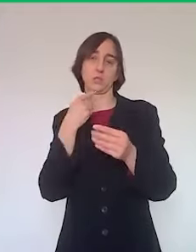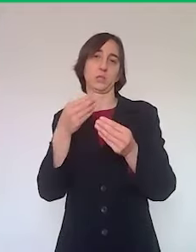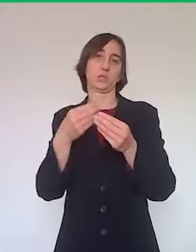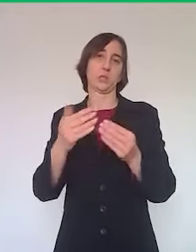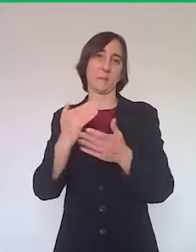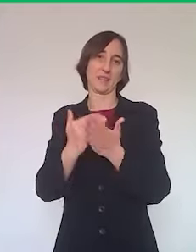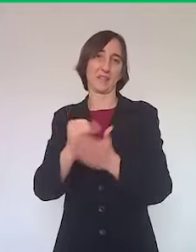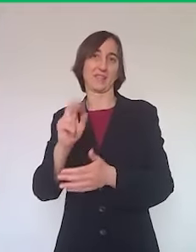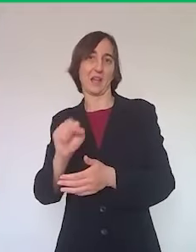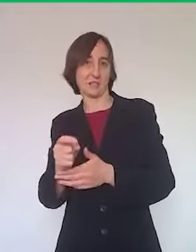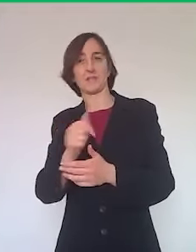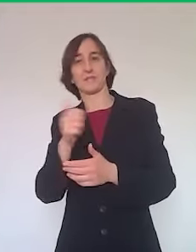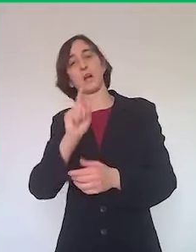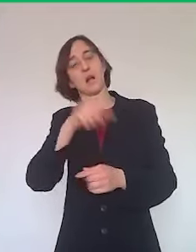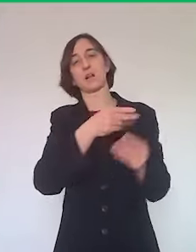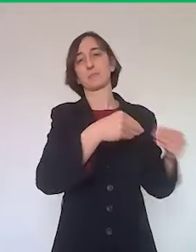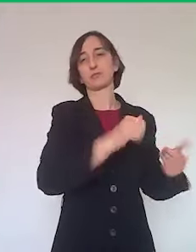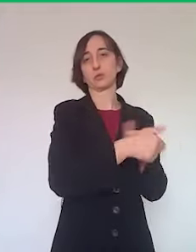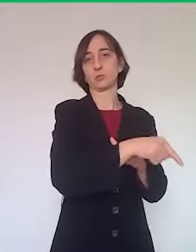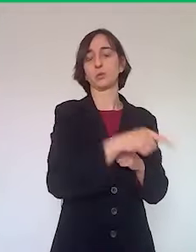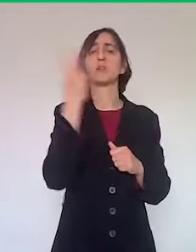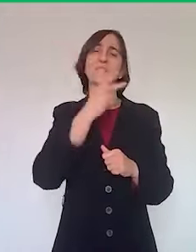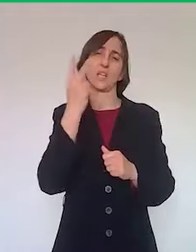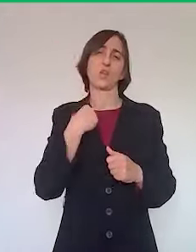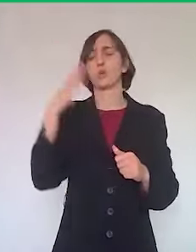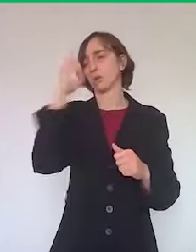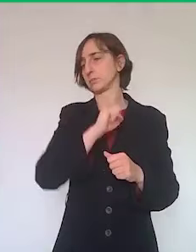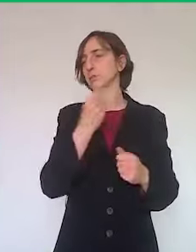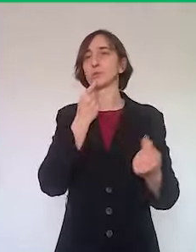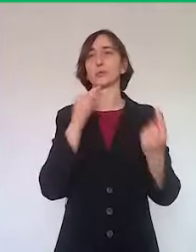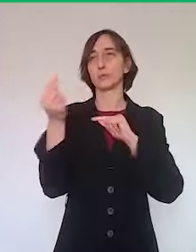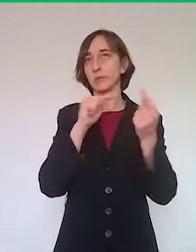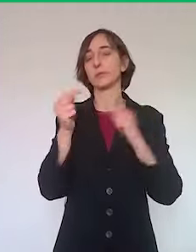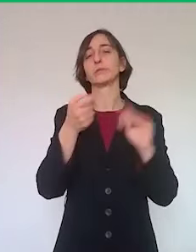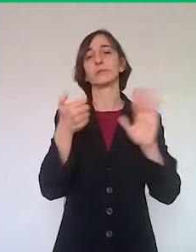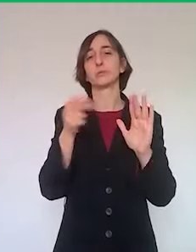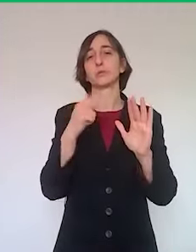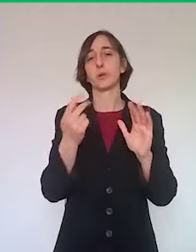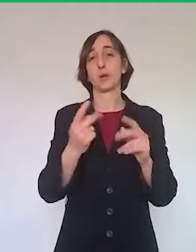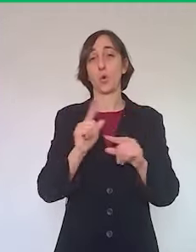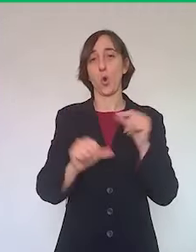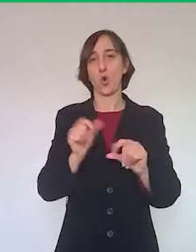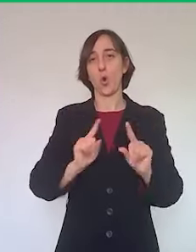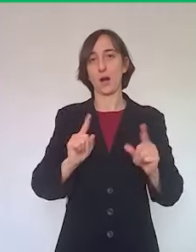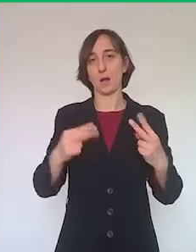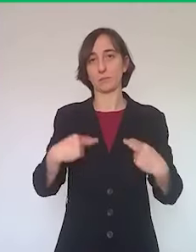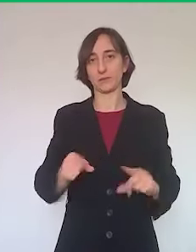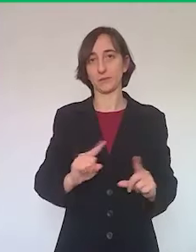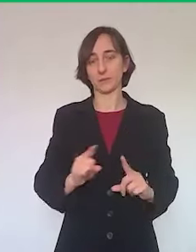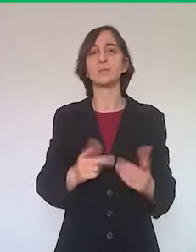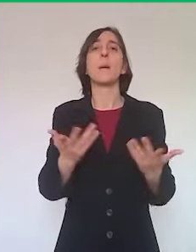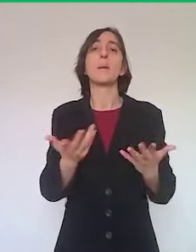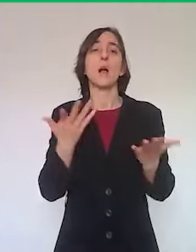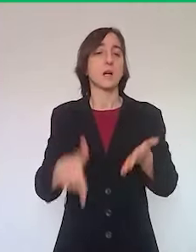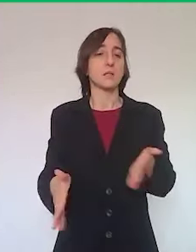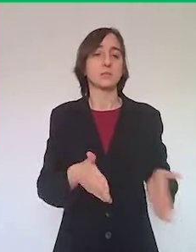partite IVA, gli autonomi, che 600 Euro non cambiano la vita, però in un momento di difficoltà dove l'attività è sospesa, anche